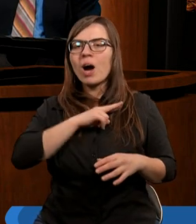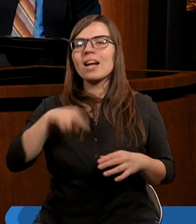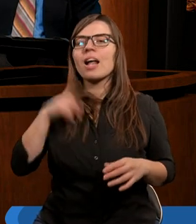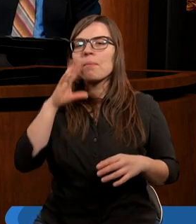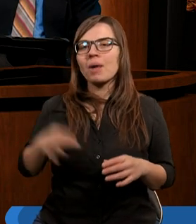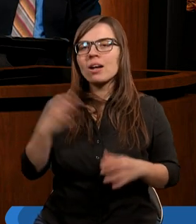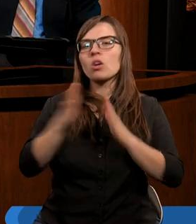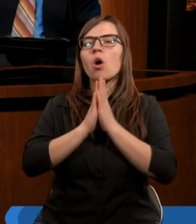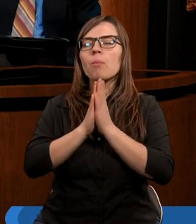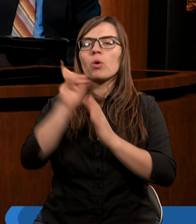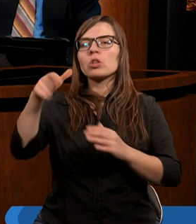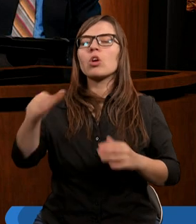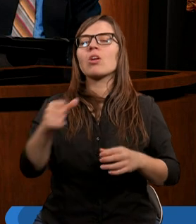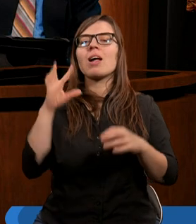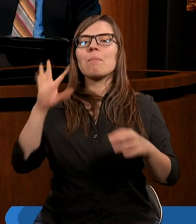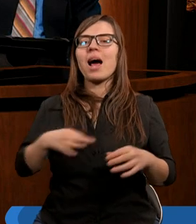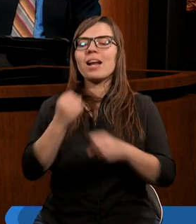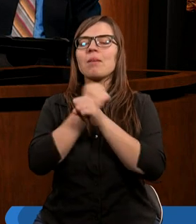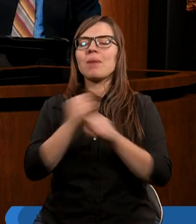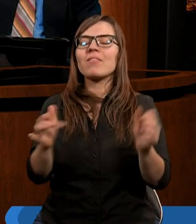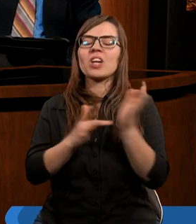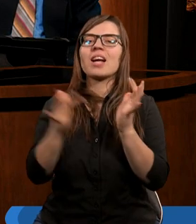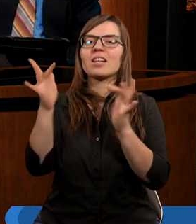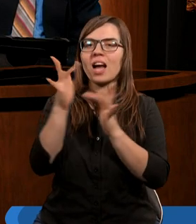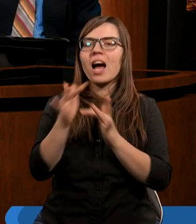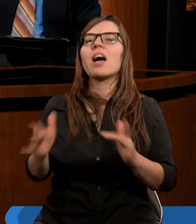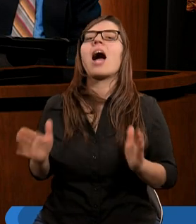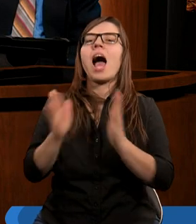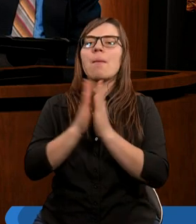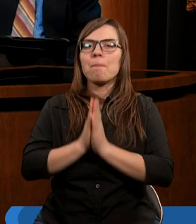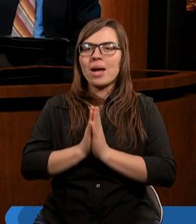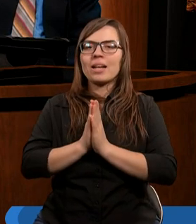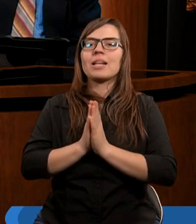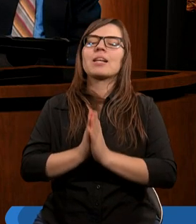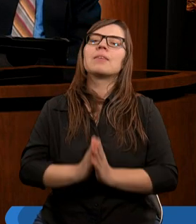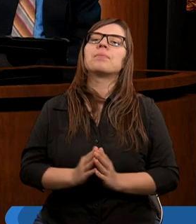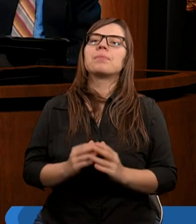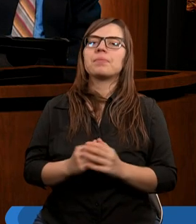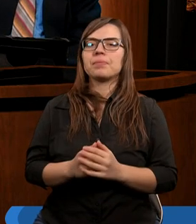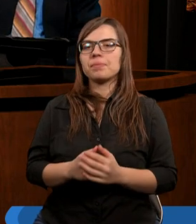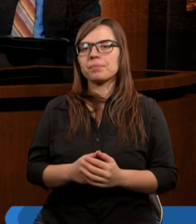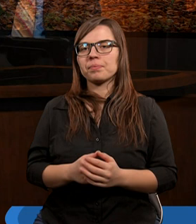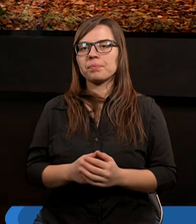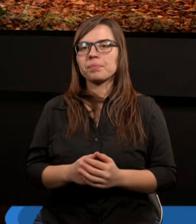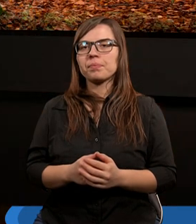Panie. Prosimy o to w imieniu naszego Pana i Zbawiciela Jezusa Chrystusa. Amen. Amen.